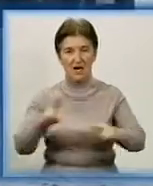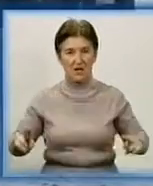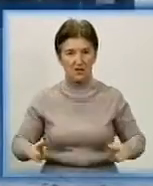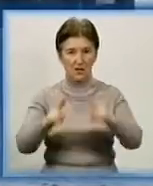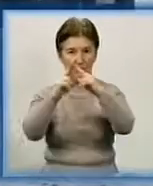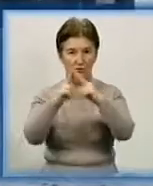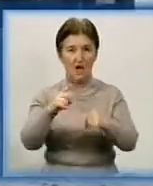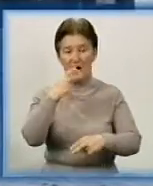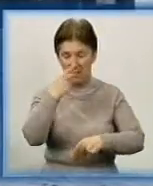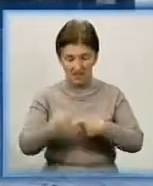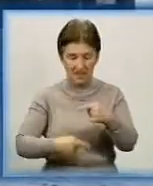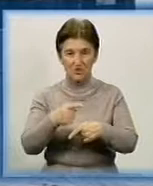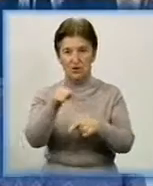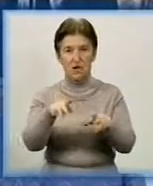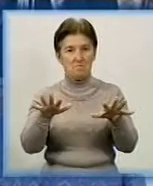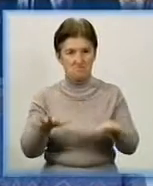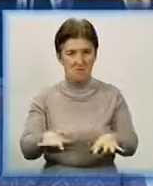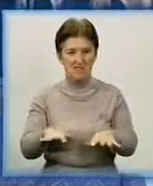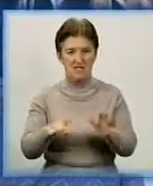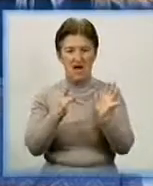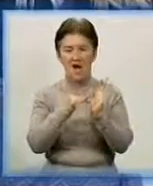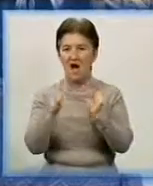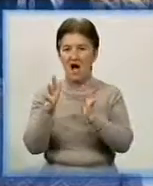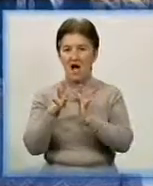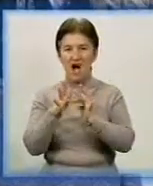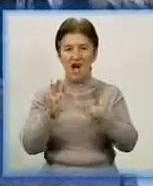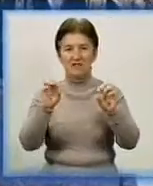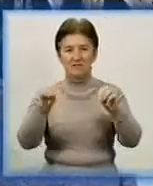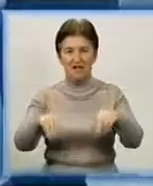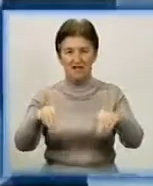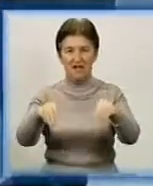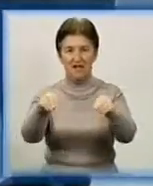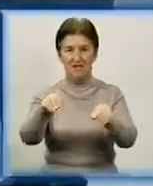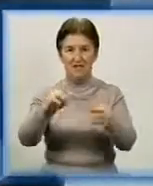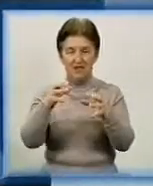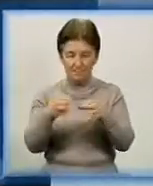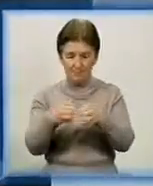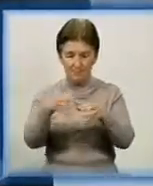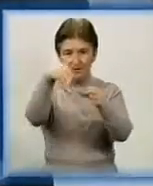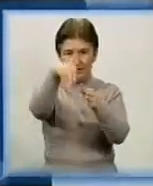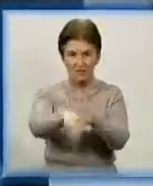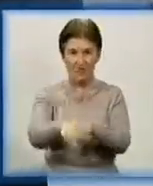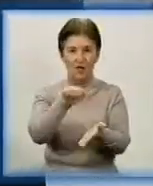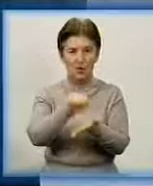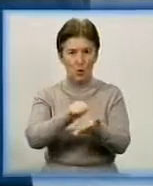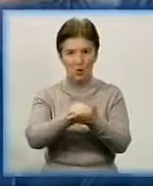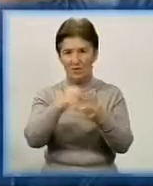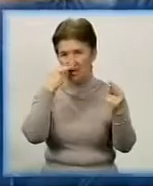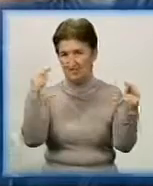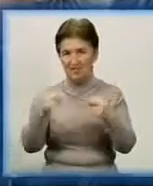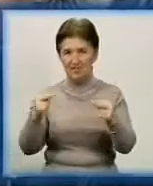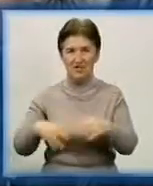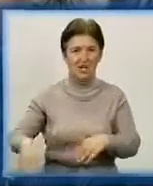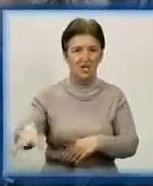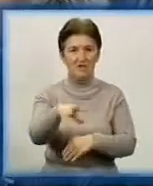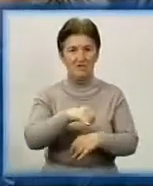За церковною традицією, місце будівництва освятили, у фундамент заклали капсулу із благословеною грамотою. У ній документально засвідчили усі відомості про